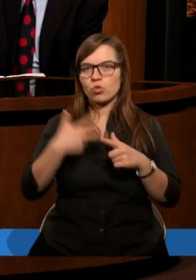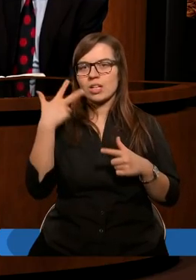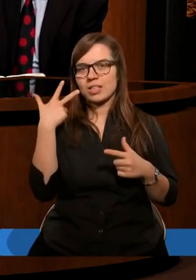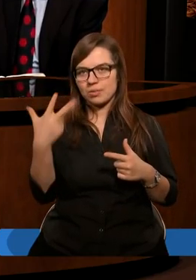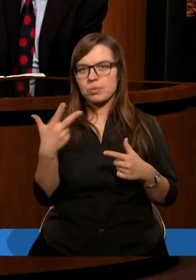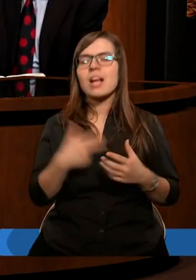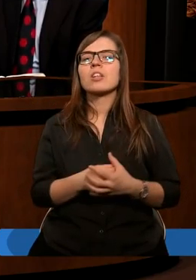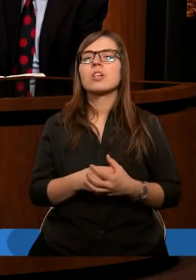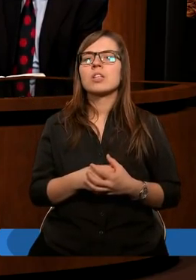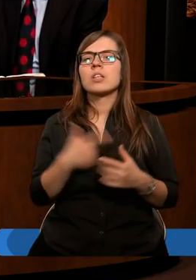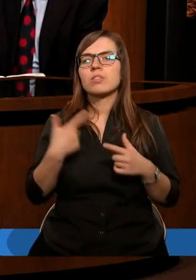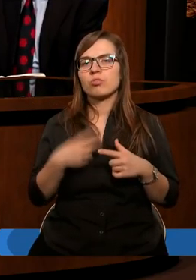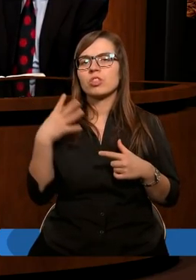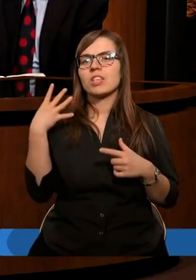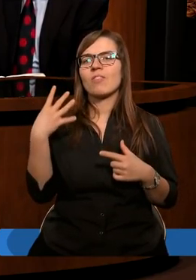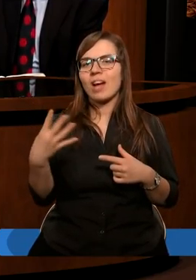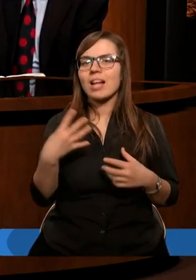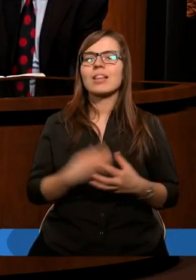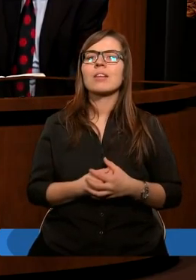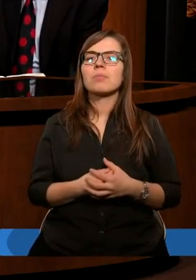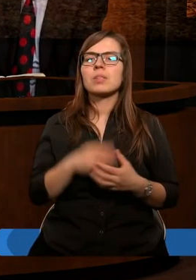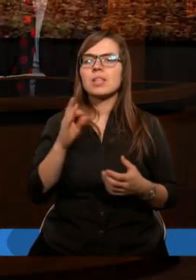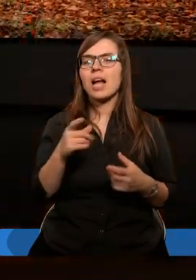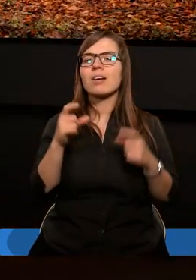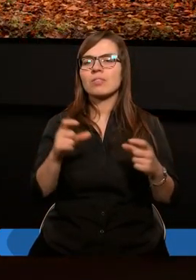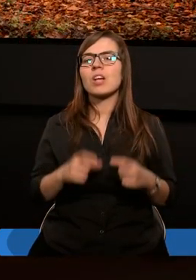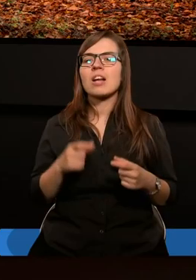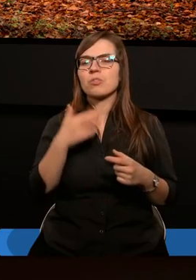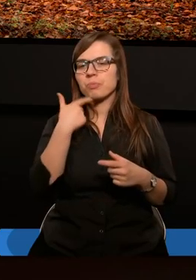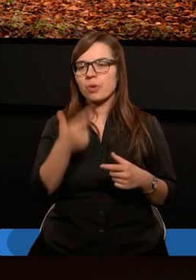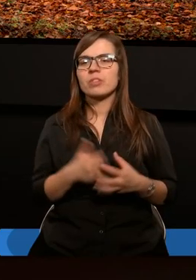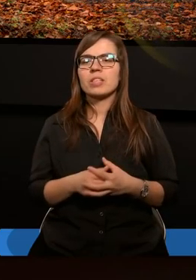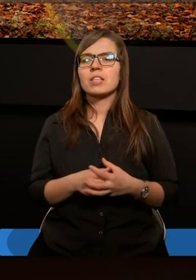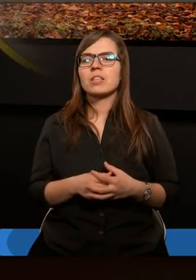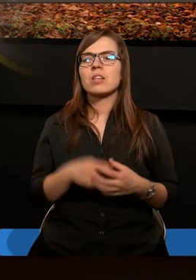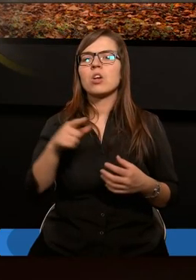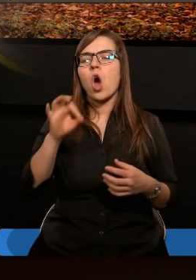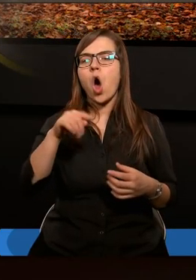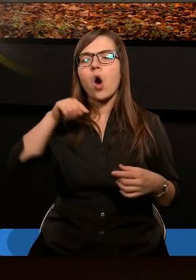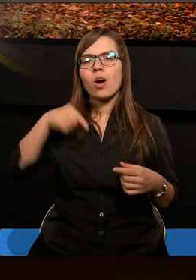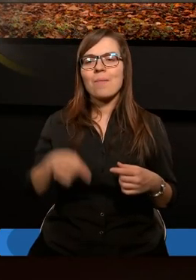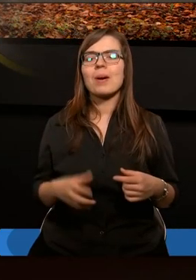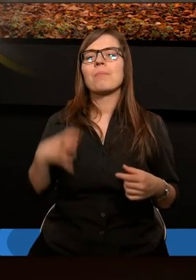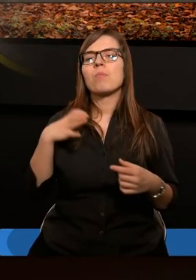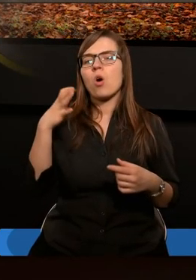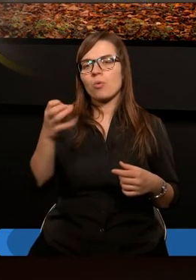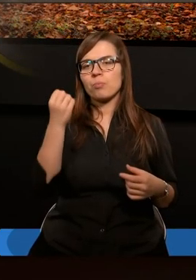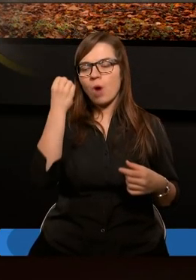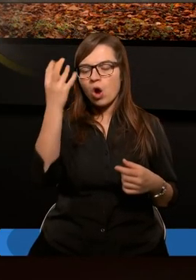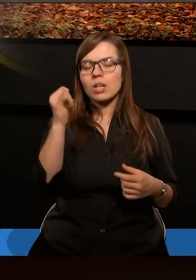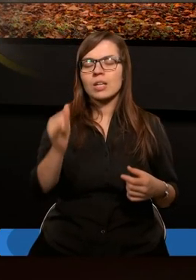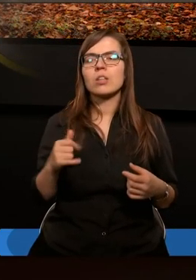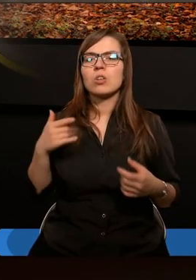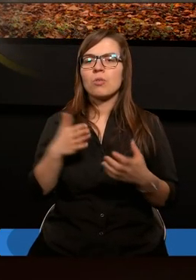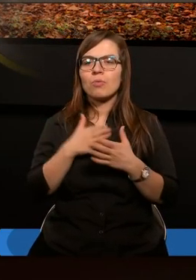-34 takie zwieńczenie o głębokości bogactwa,